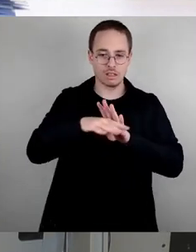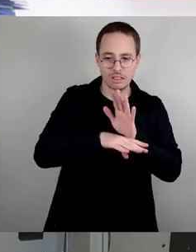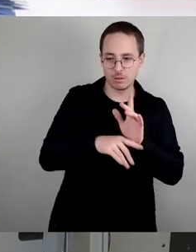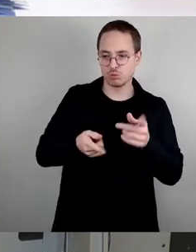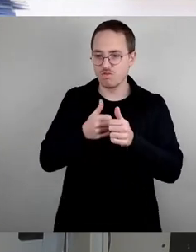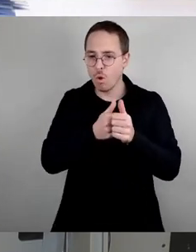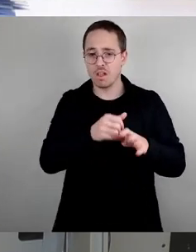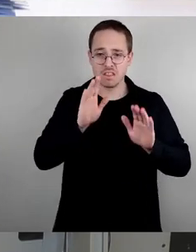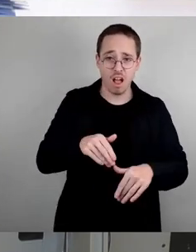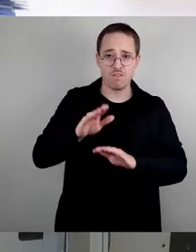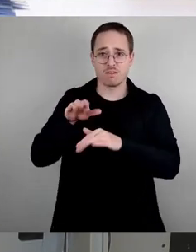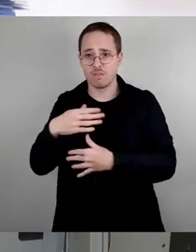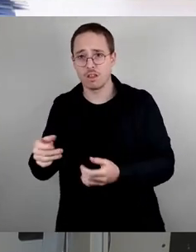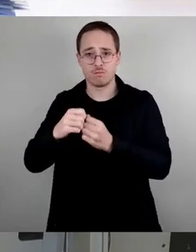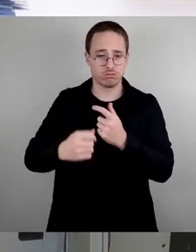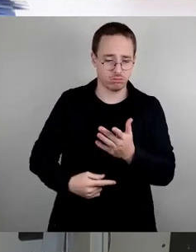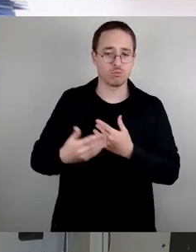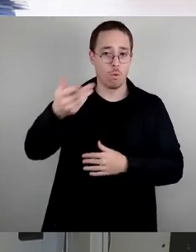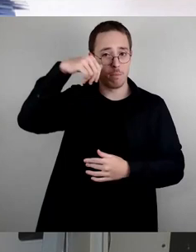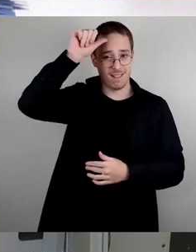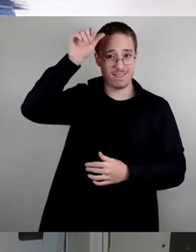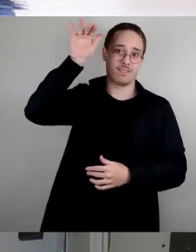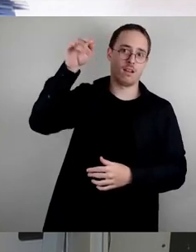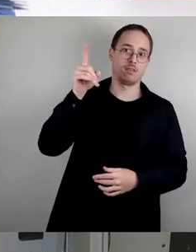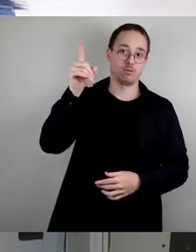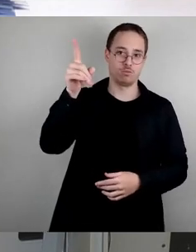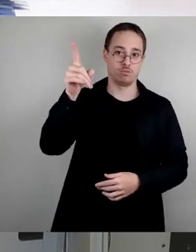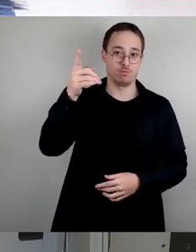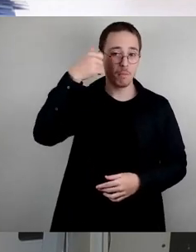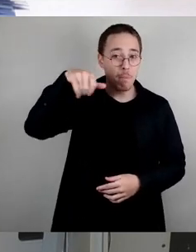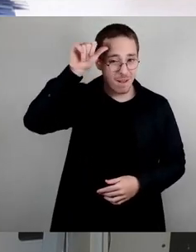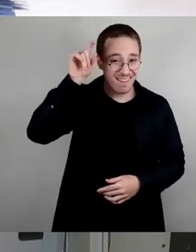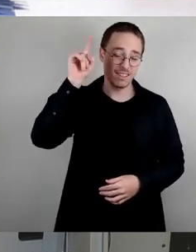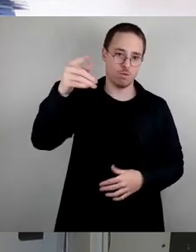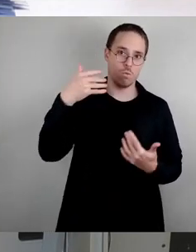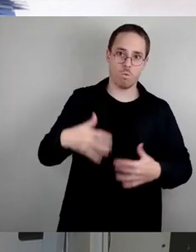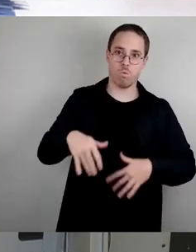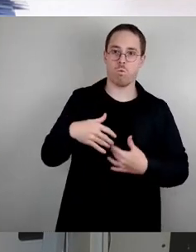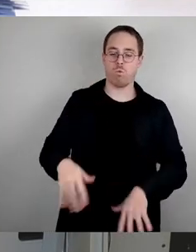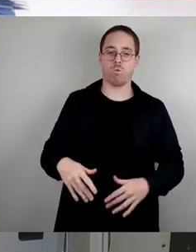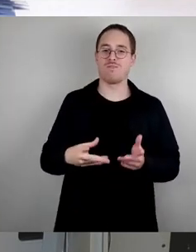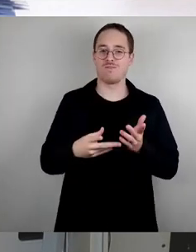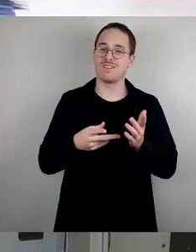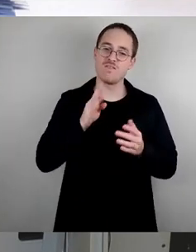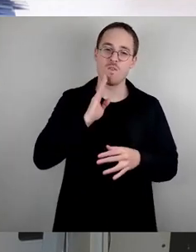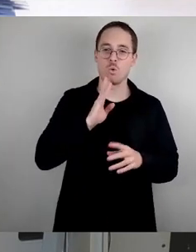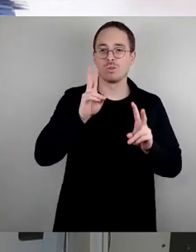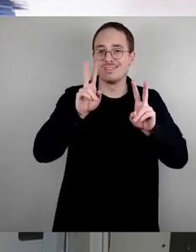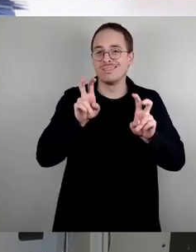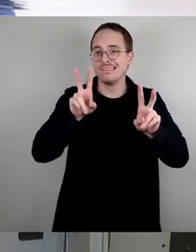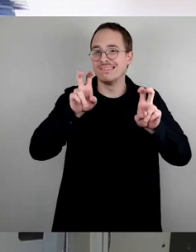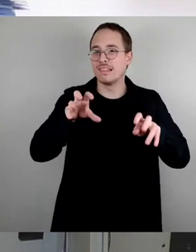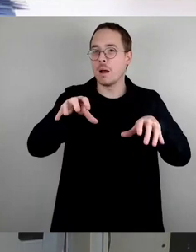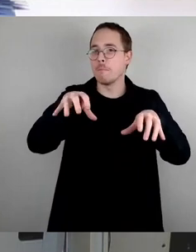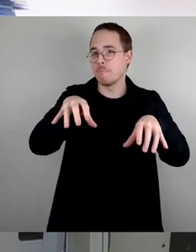ich, jedem bekannt. Berlin hat den katastrophalsten Wohnungsmarkt bzw. von Markt kann man nicht wirklich sprechen. Nun versuchen in Dresden